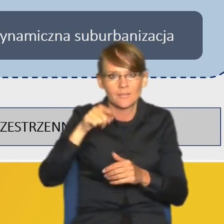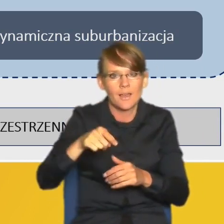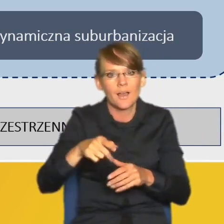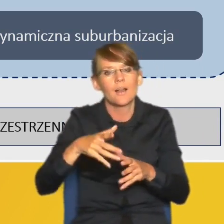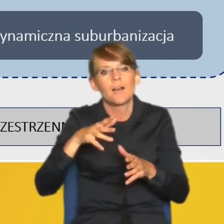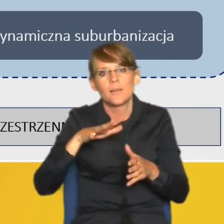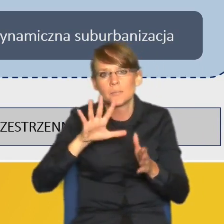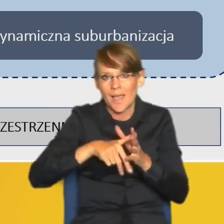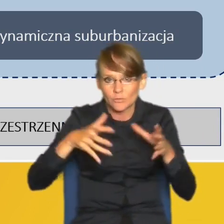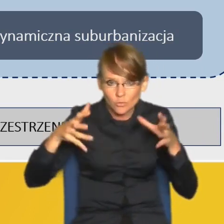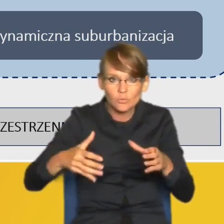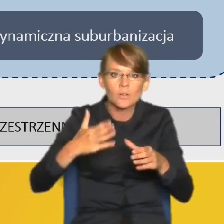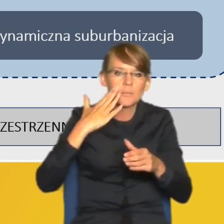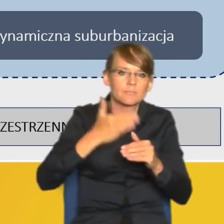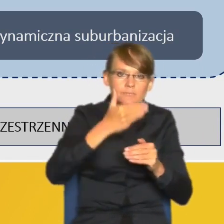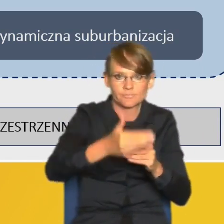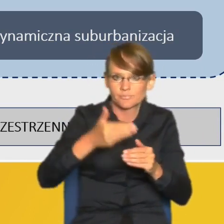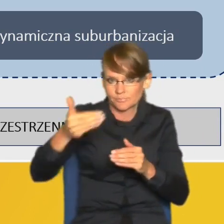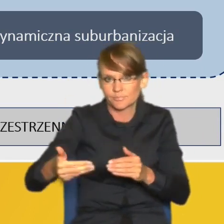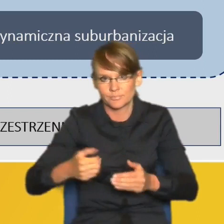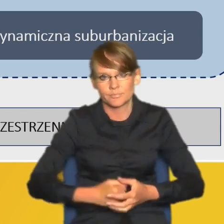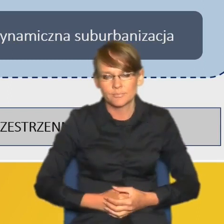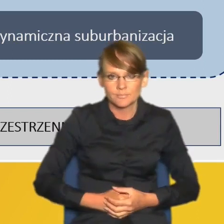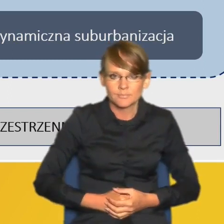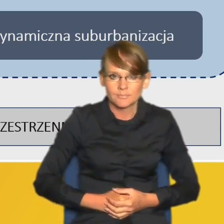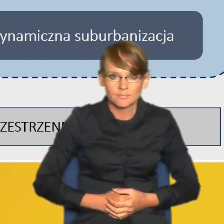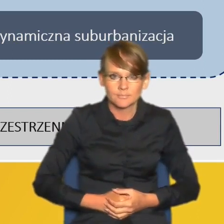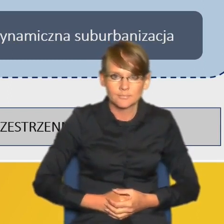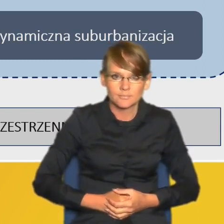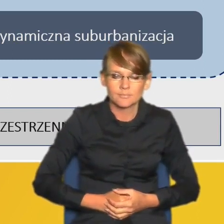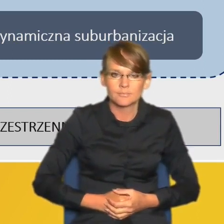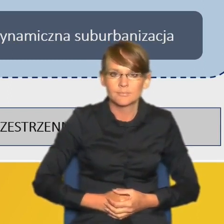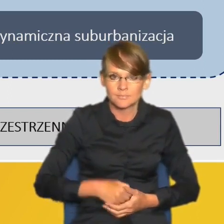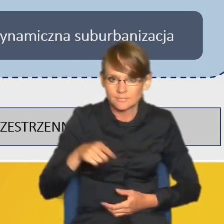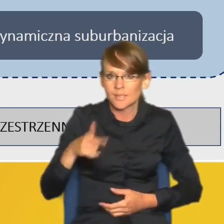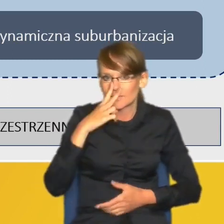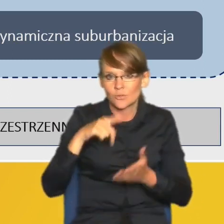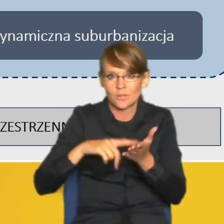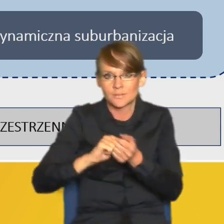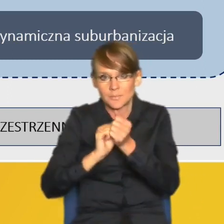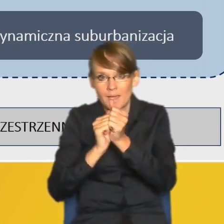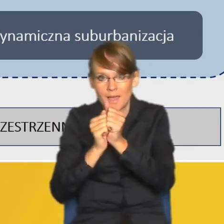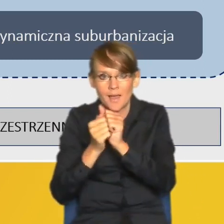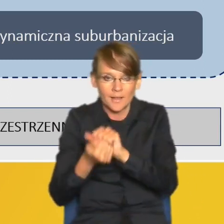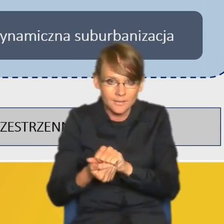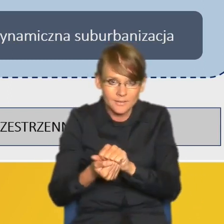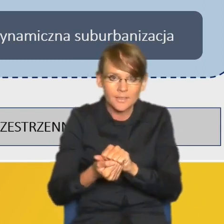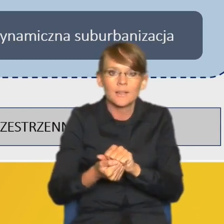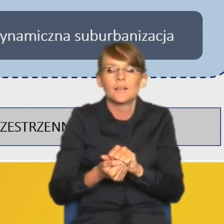ośrodków miejskich. I te procesy, te zjawiska z jednej strony